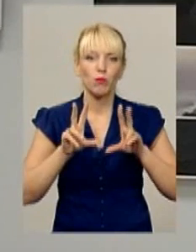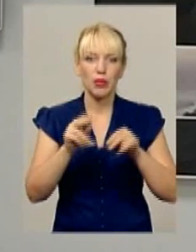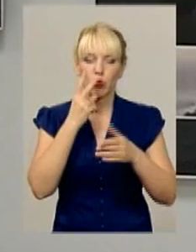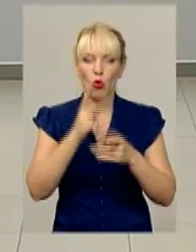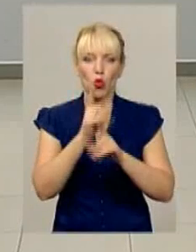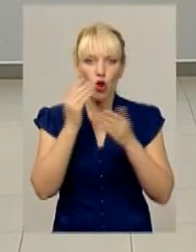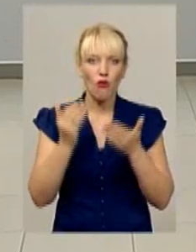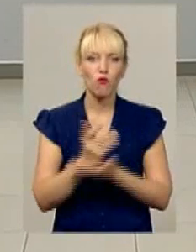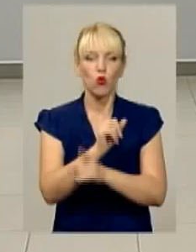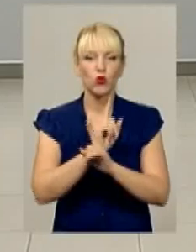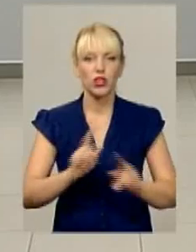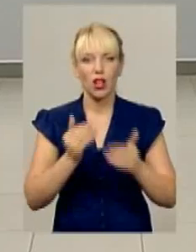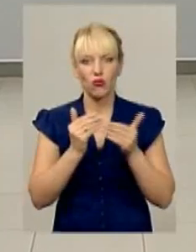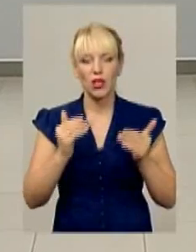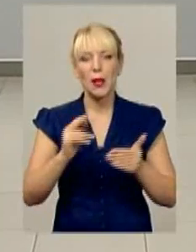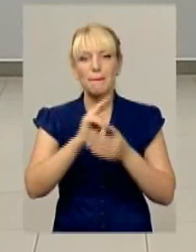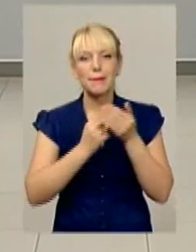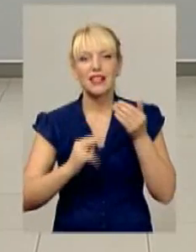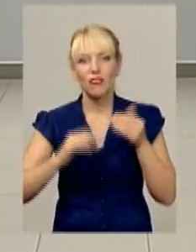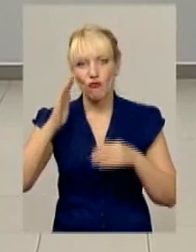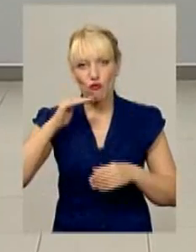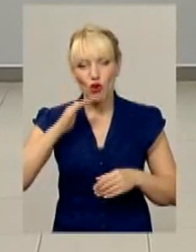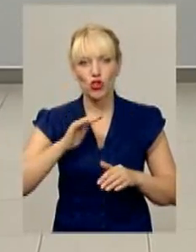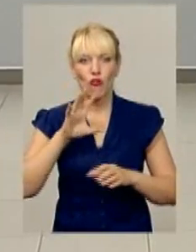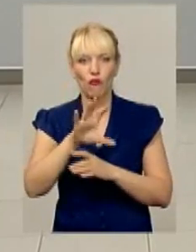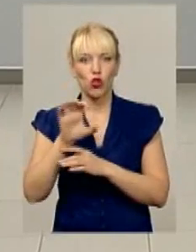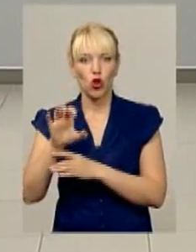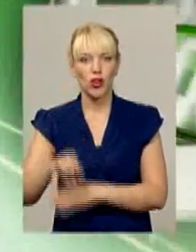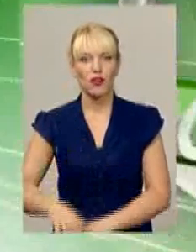унікальну виставку підводної фотографії Миколи Заваріки.